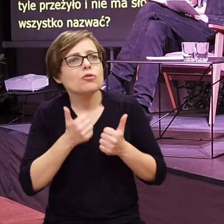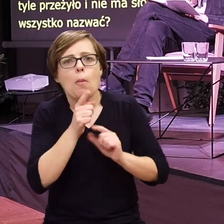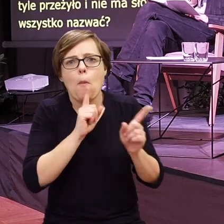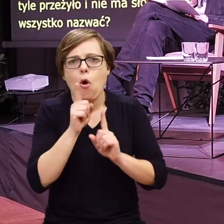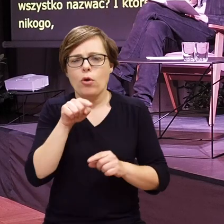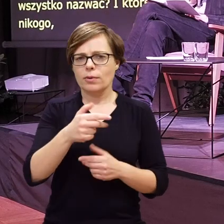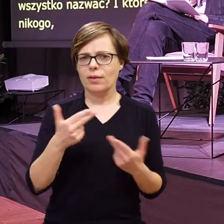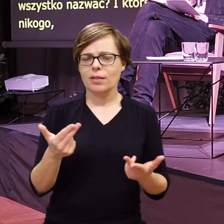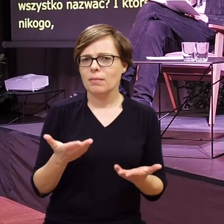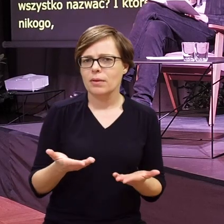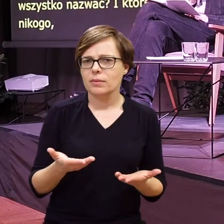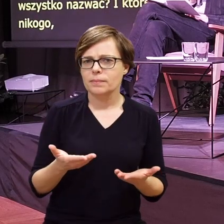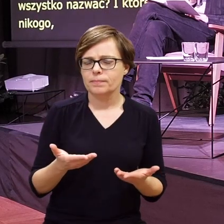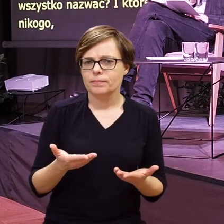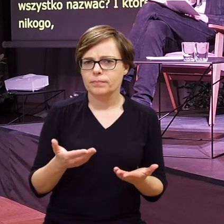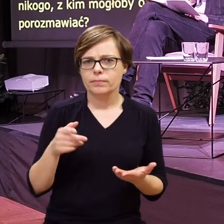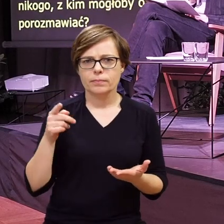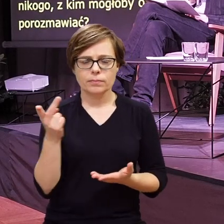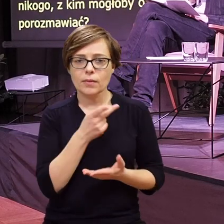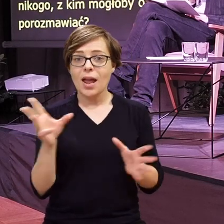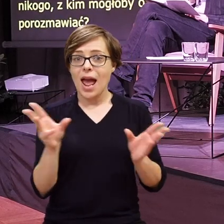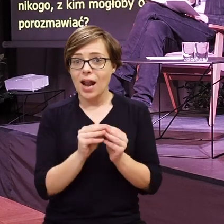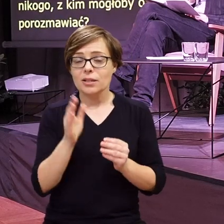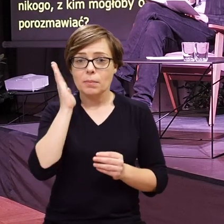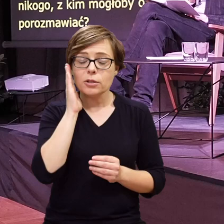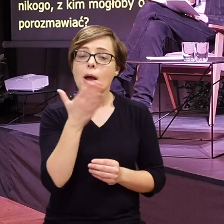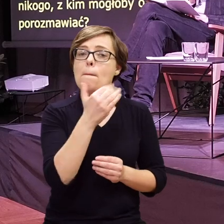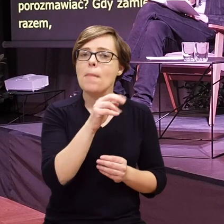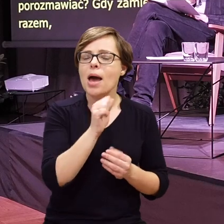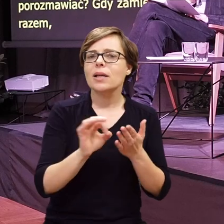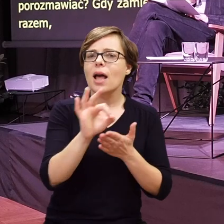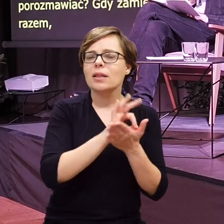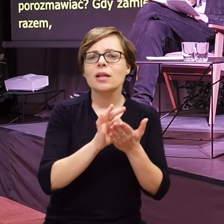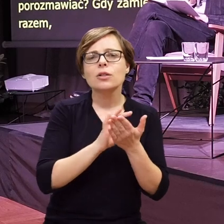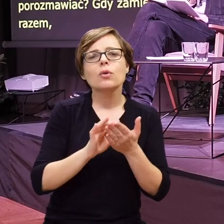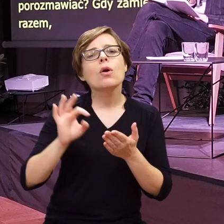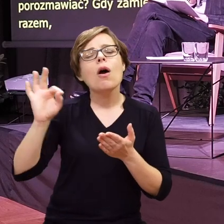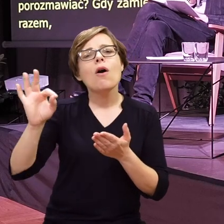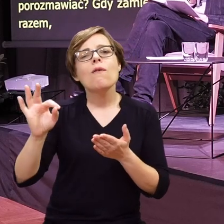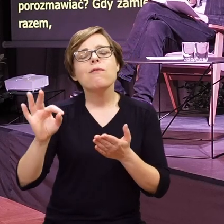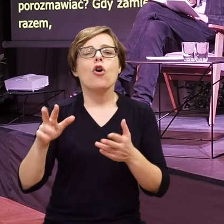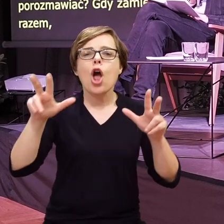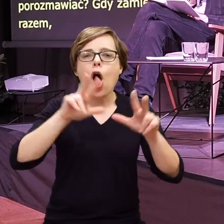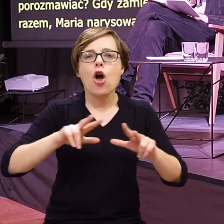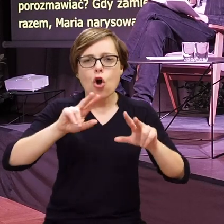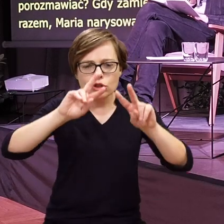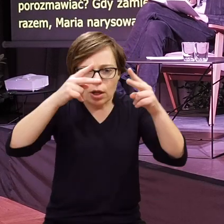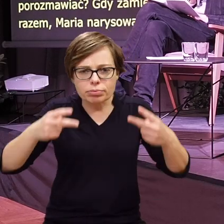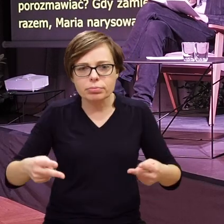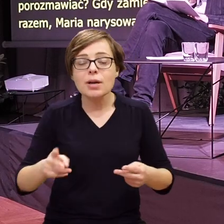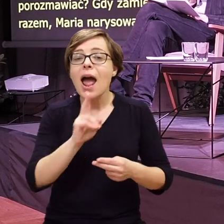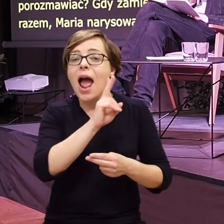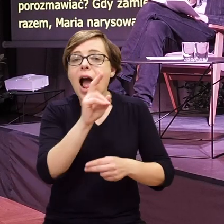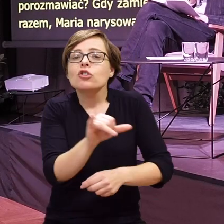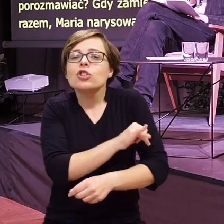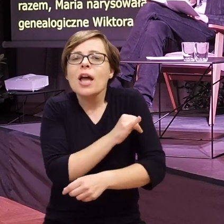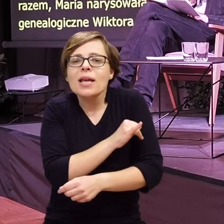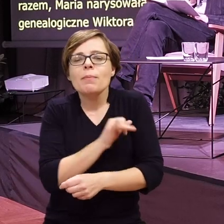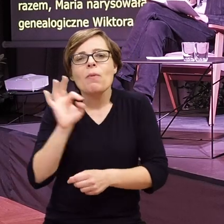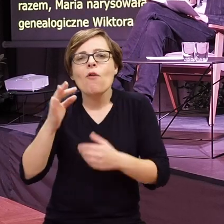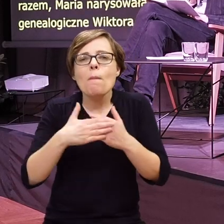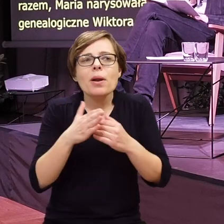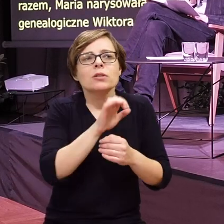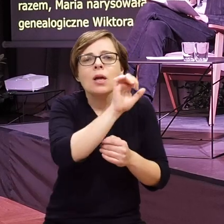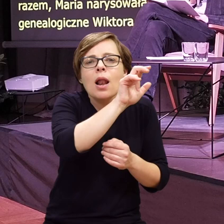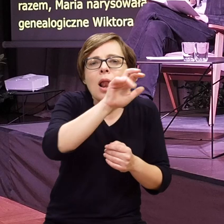porozmawiać? Gdy zamieszkali razem, Maria narysowała drzewo genealogiczne Wiktora. Migała każde z